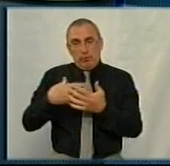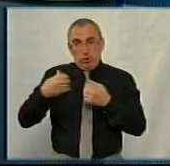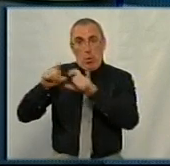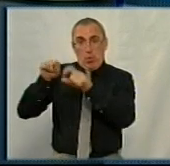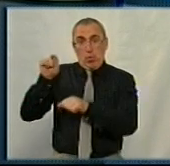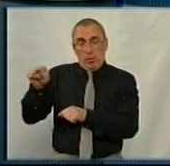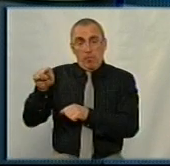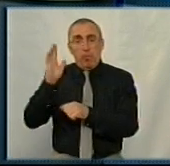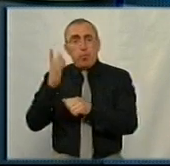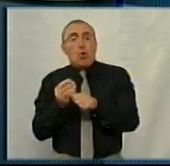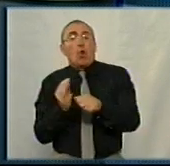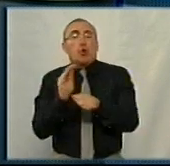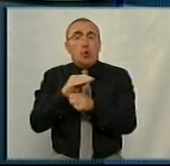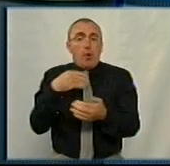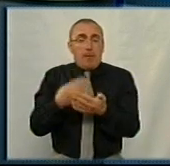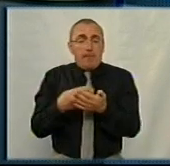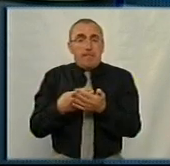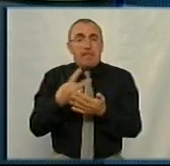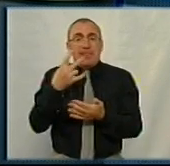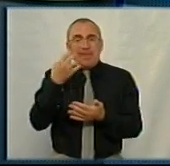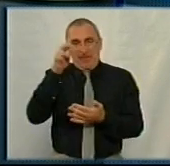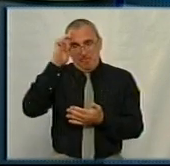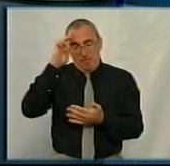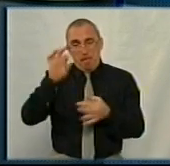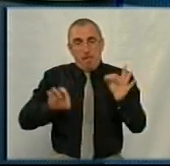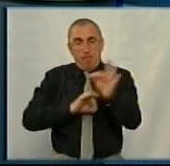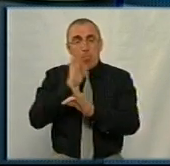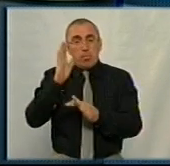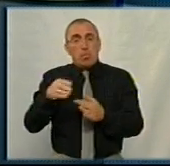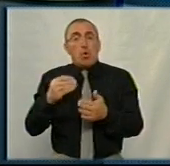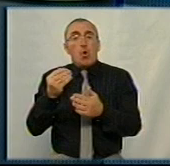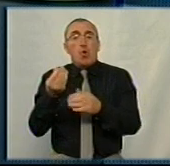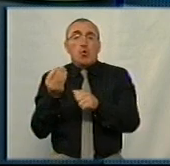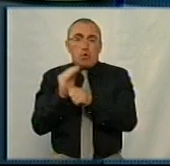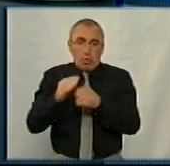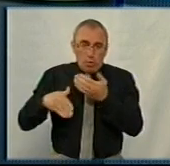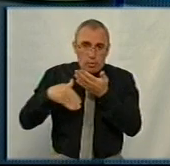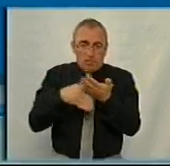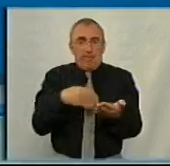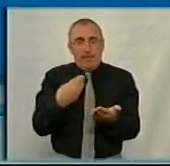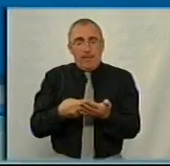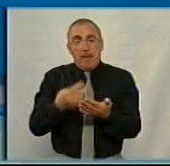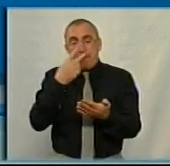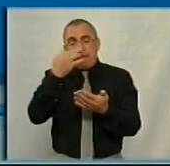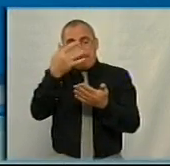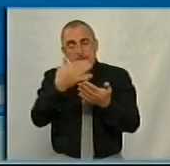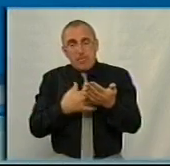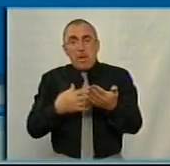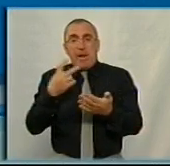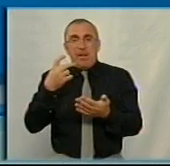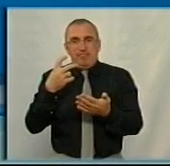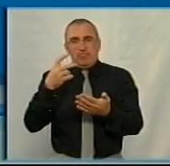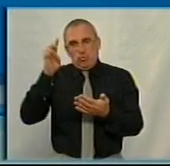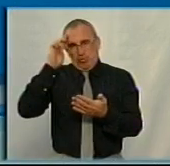будемо дофінансовувати національні проекти, які мають бути дофінансовані і переглянути за рахунок Національної служби здоров'я.